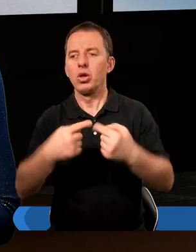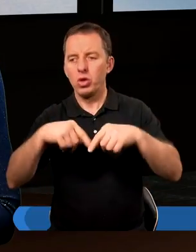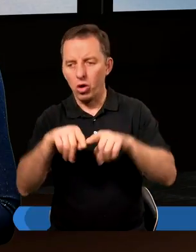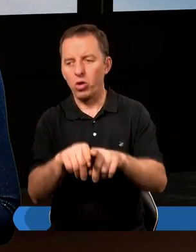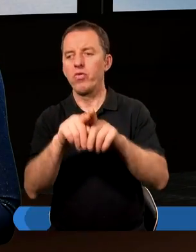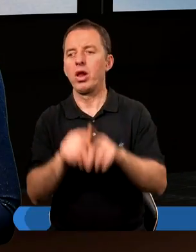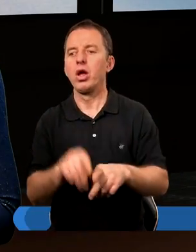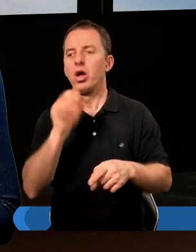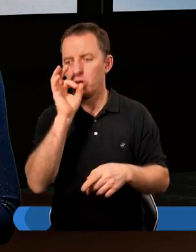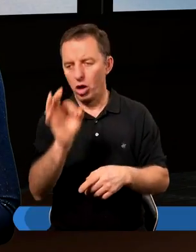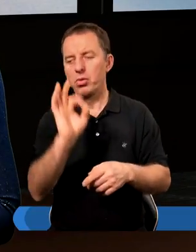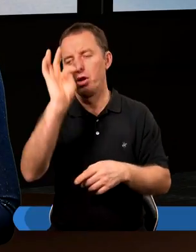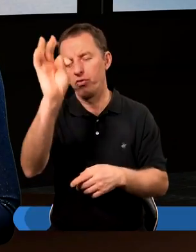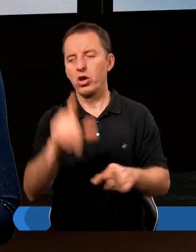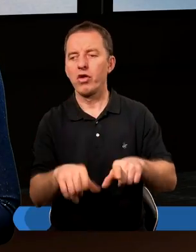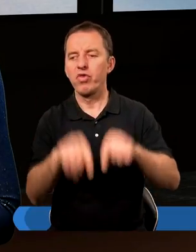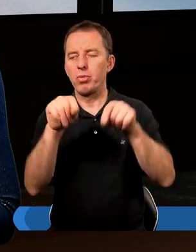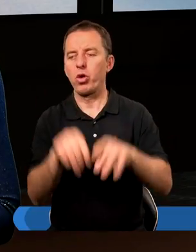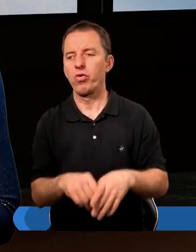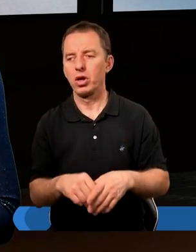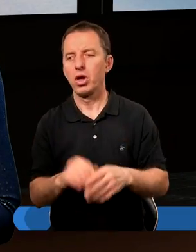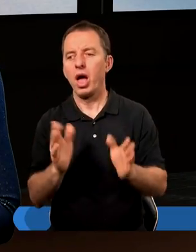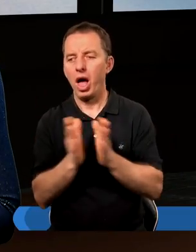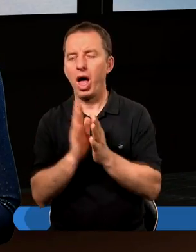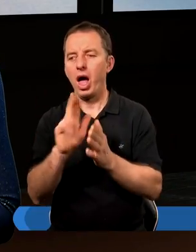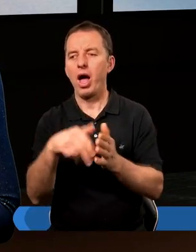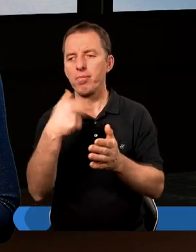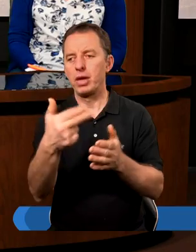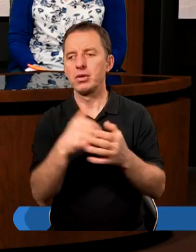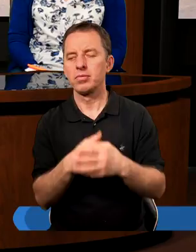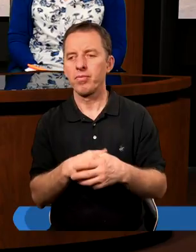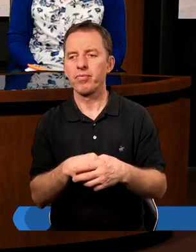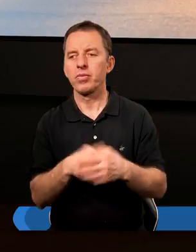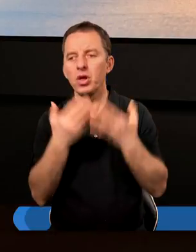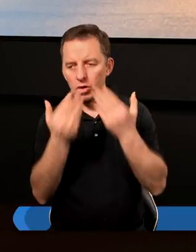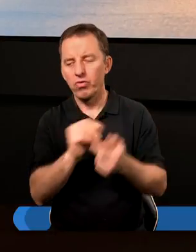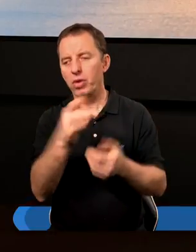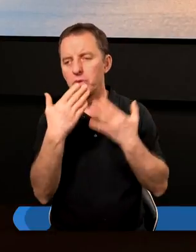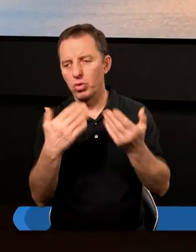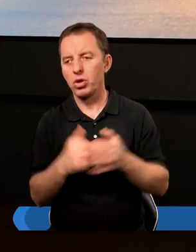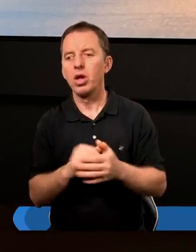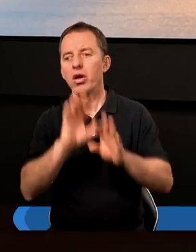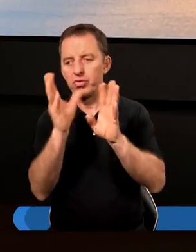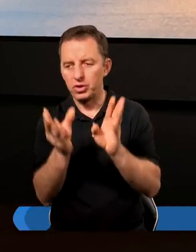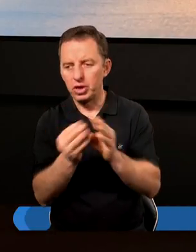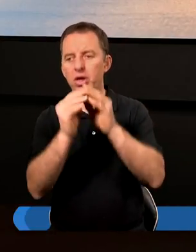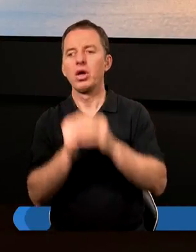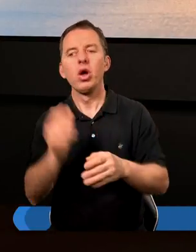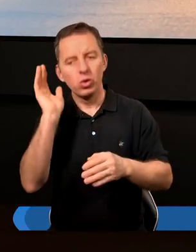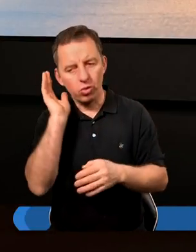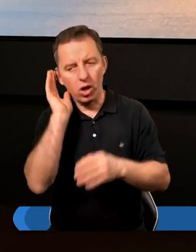dokonywali dobrych Twoich wyborów. Amen. Jeszcze raz Wam dziękuję i wszystkim